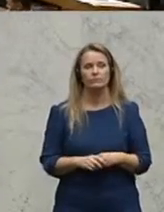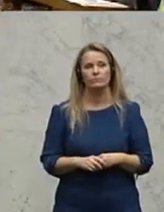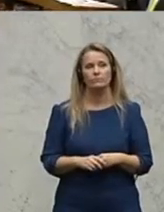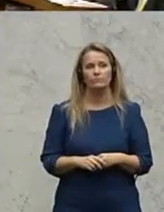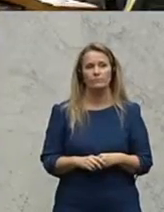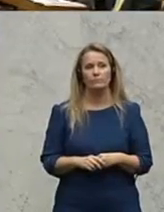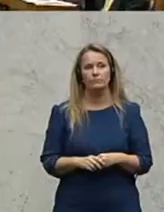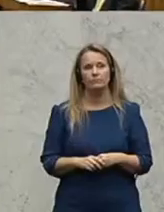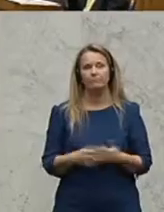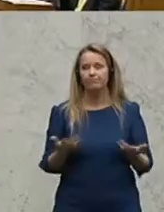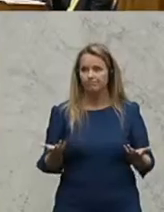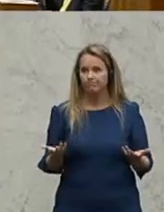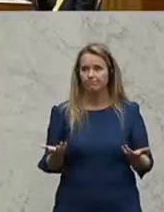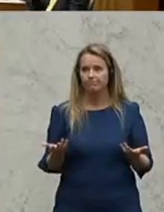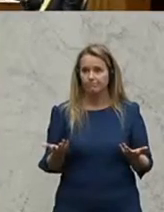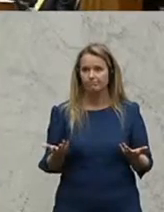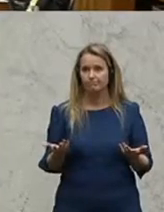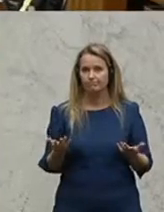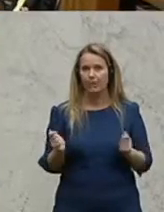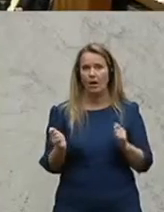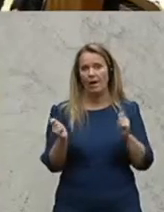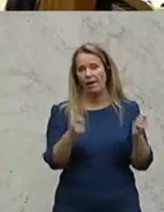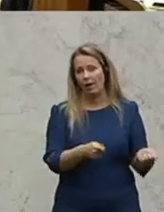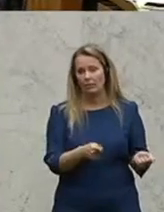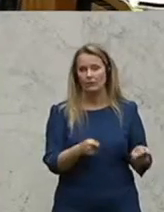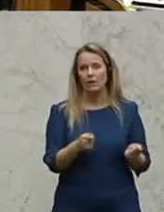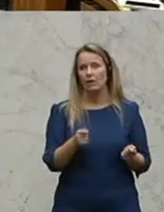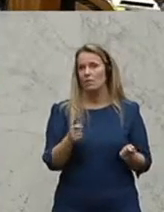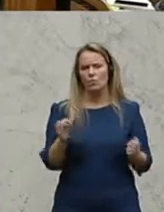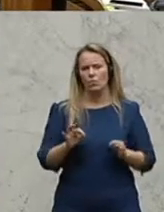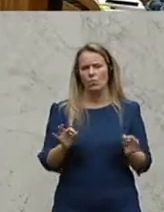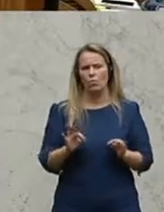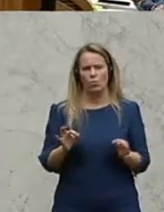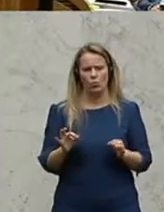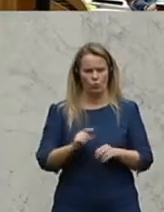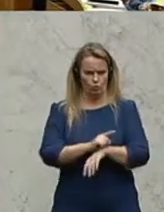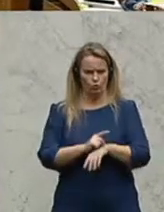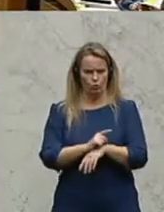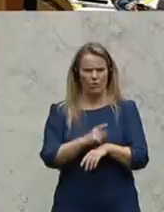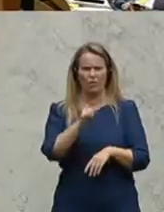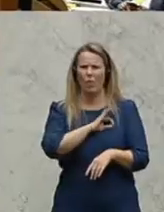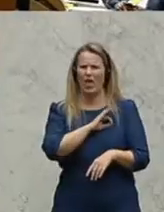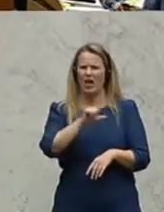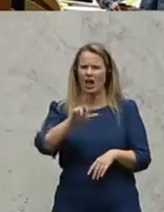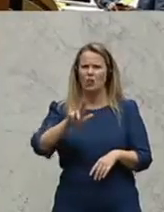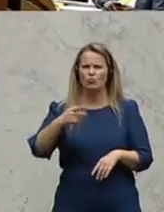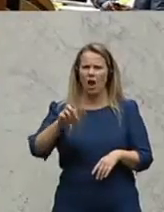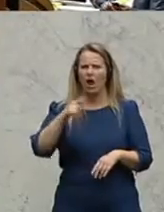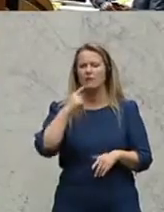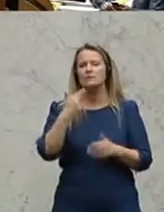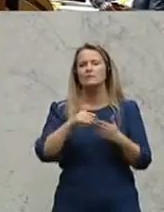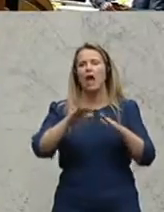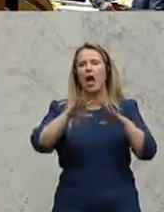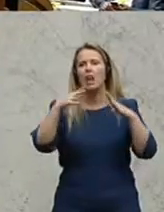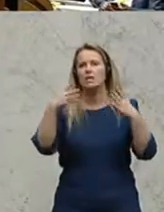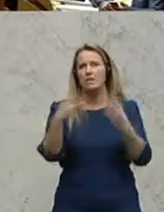da der Antrag oder die Stunde vom Kollegen Luger sehr allgemein